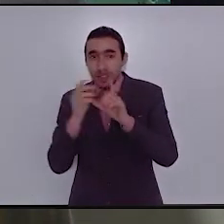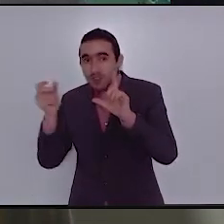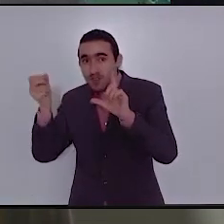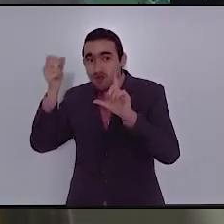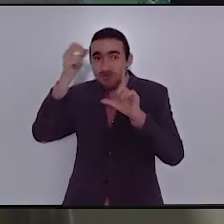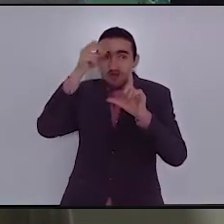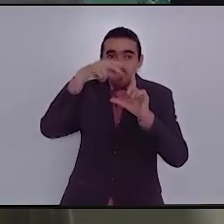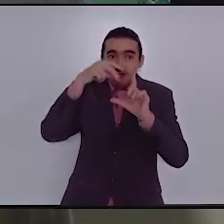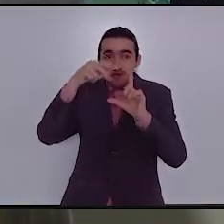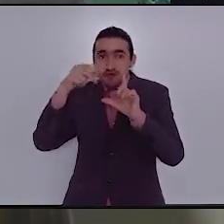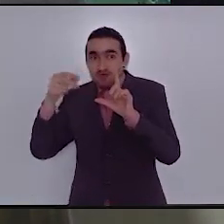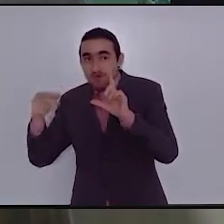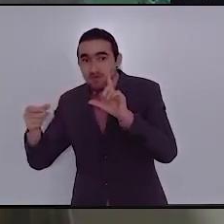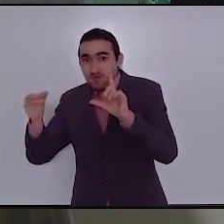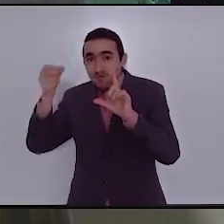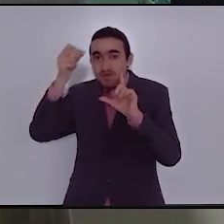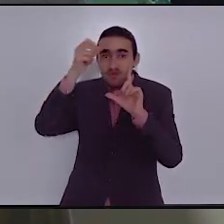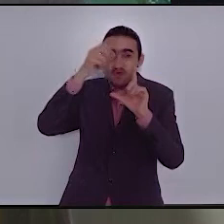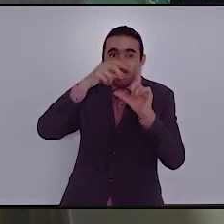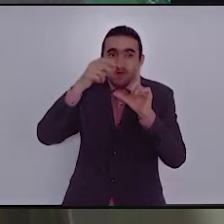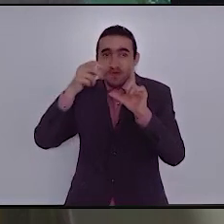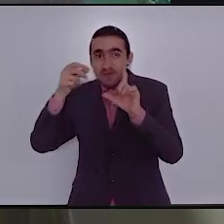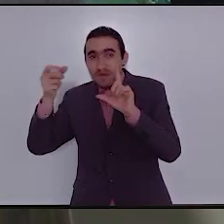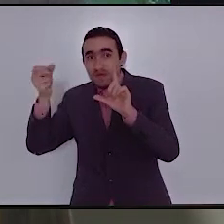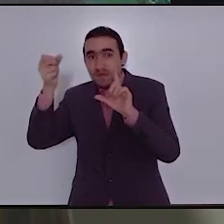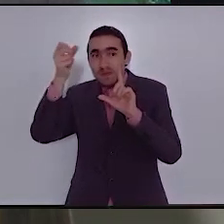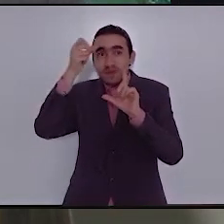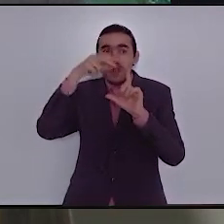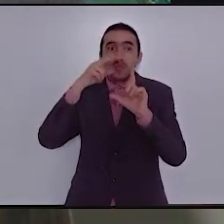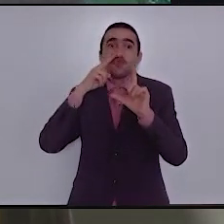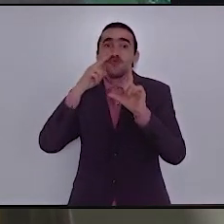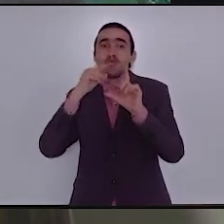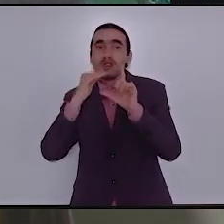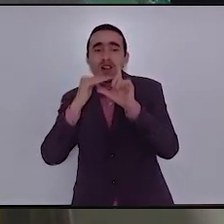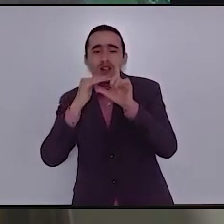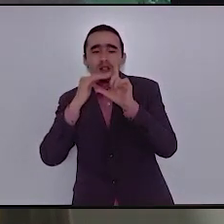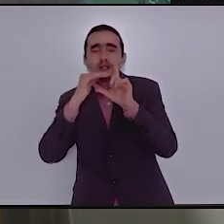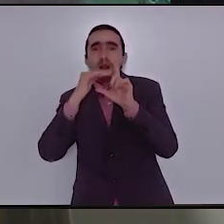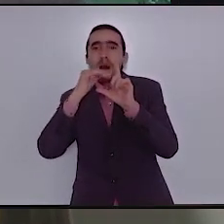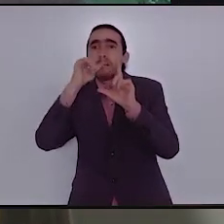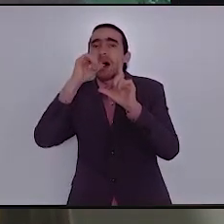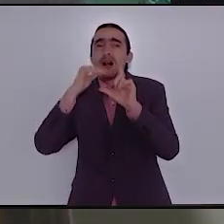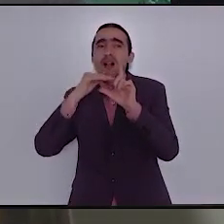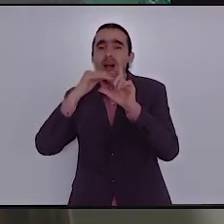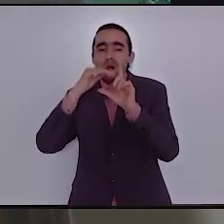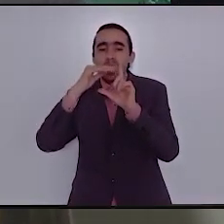الآن أن يشرب من هذا الإناء؟ هل رأيتم كيف ارتفع الماء؟ انظروا